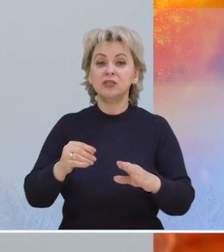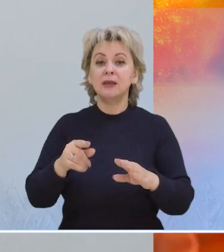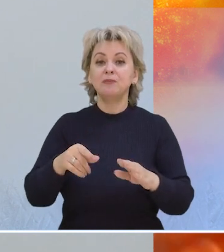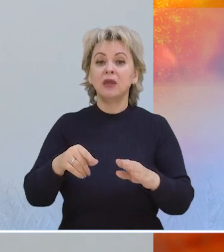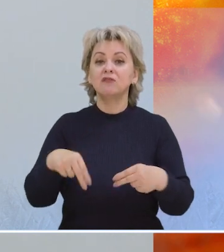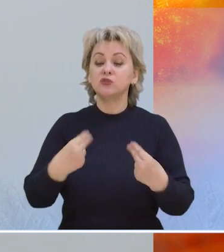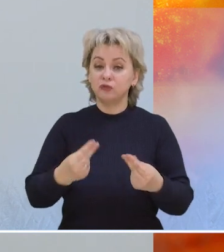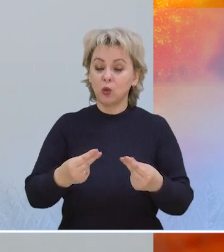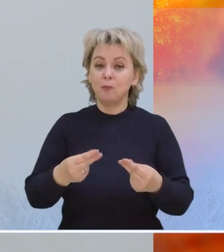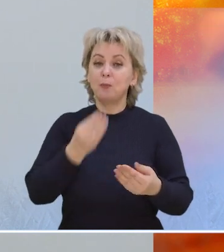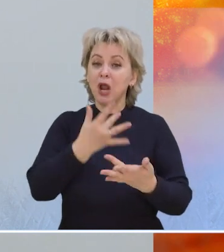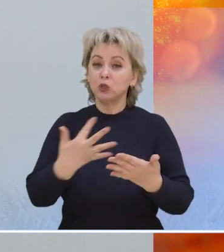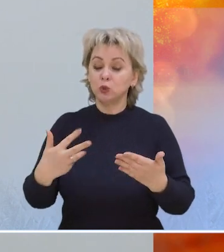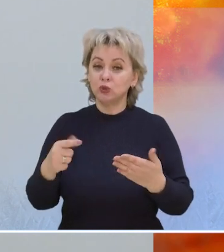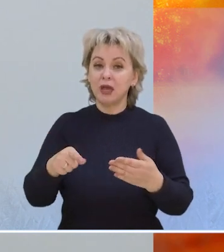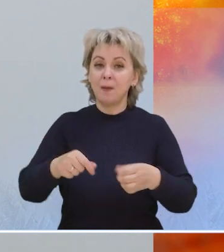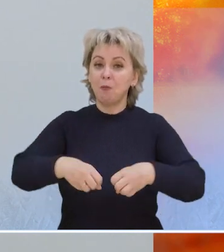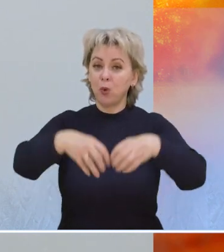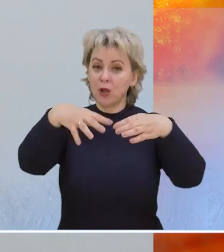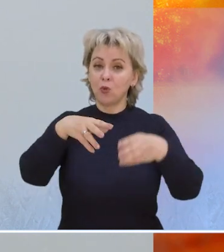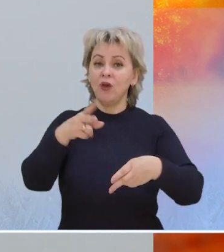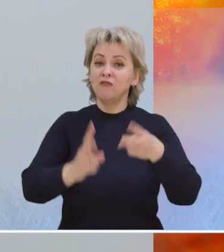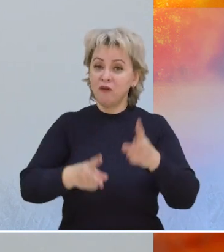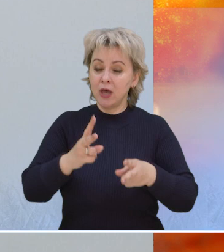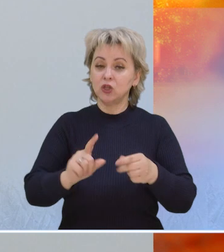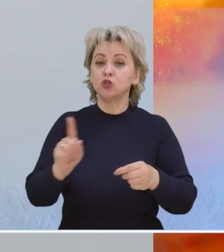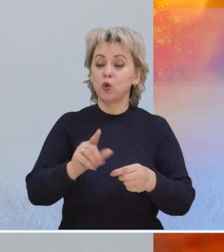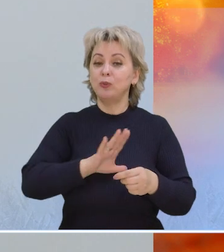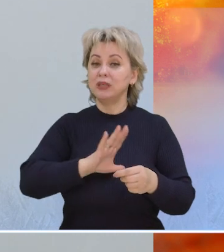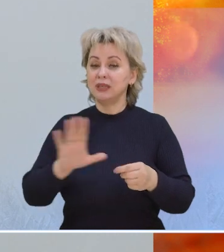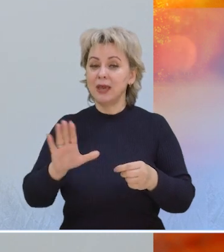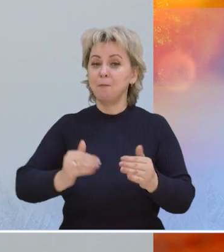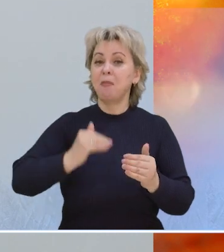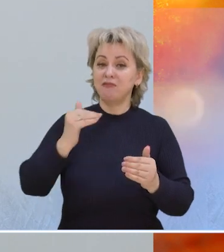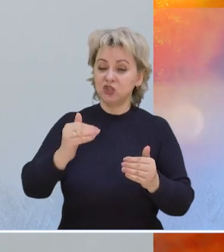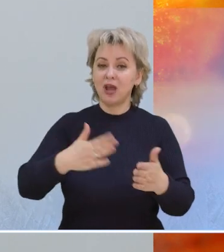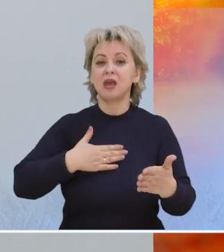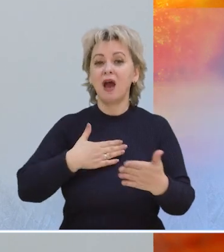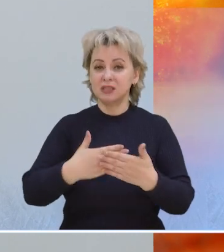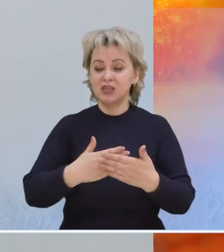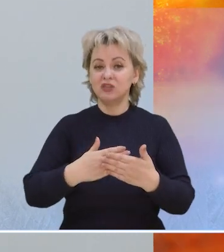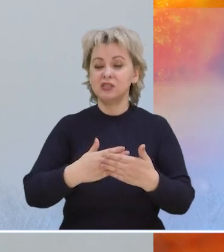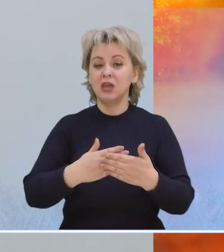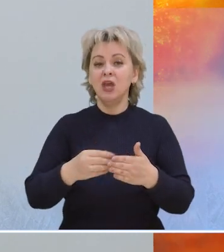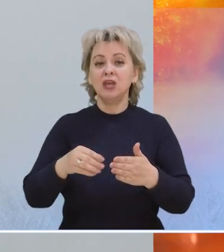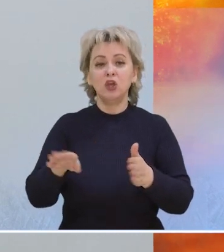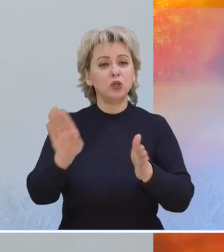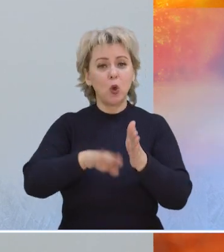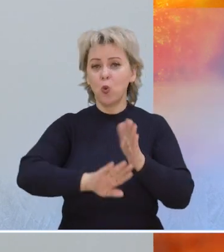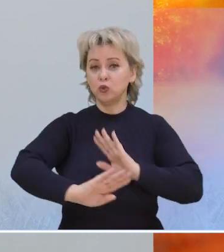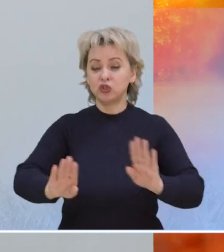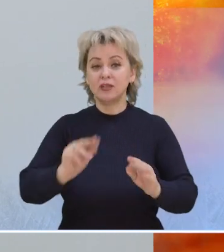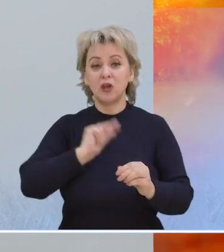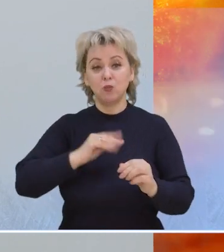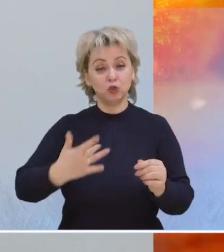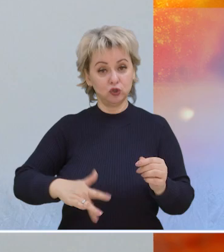предпочтение отдать все-таки продуктам термически обработанным, чтобы не повышать активность и усугублять работу